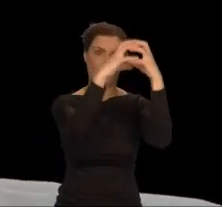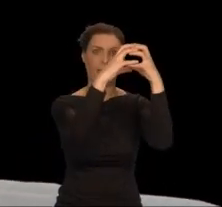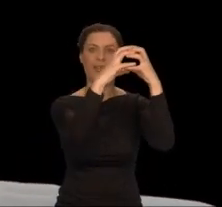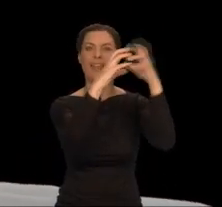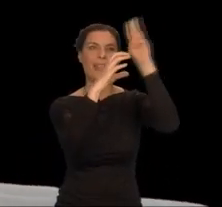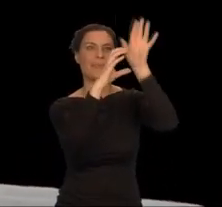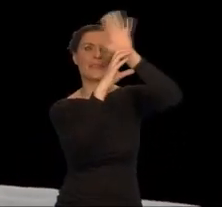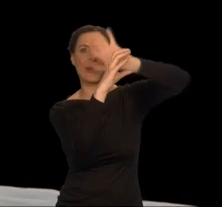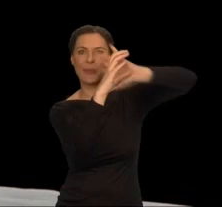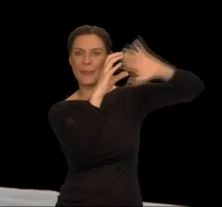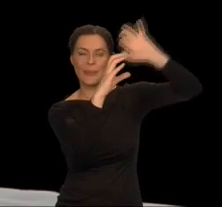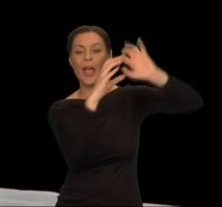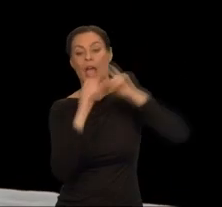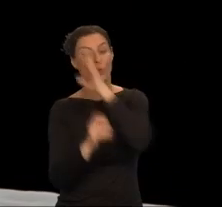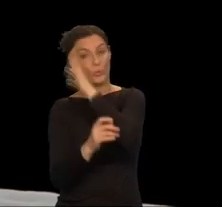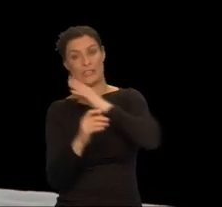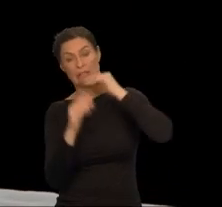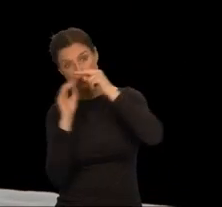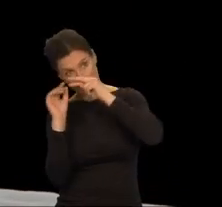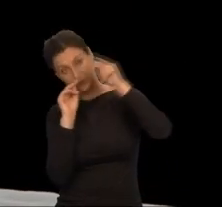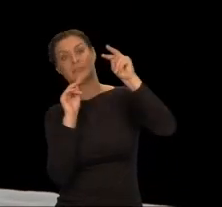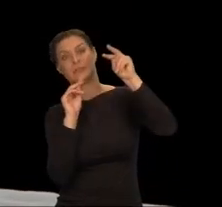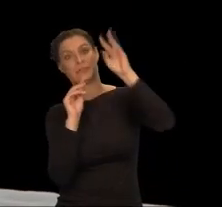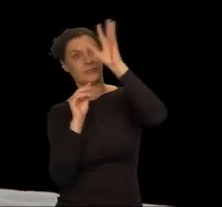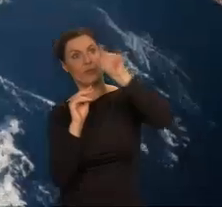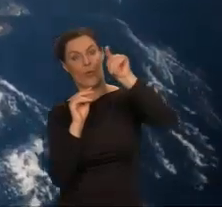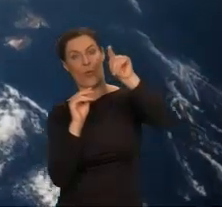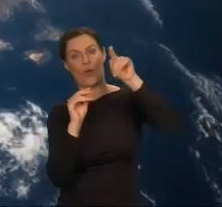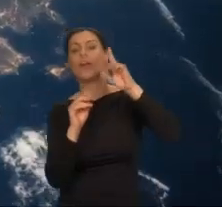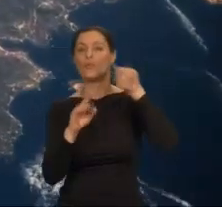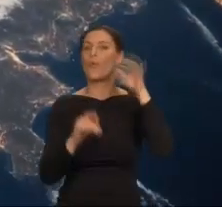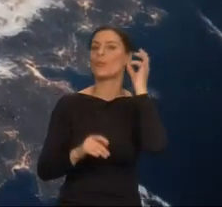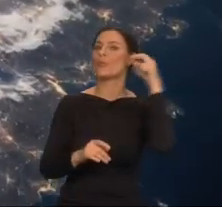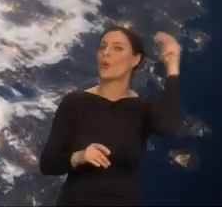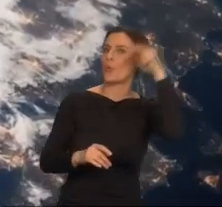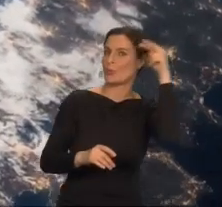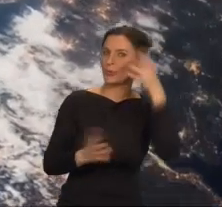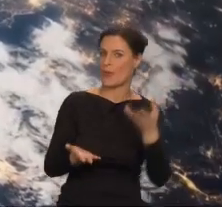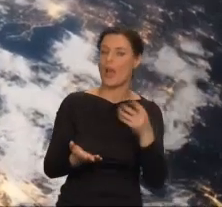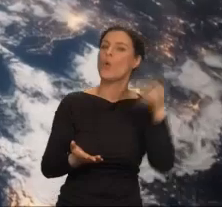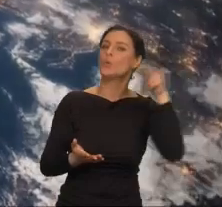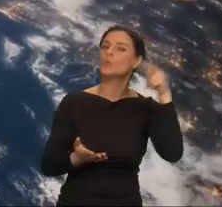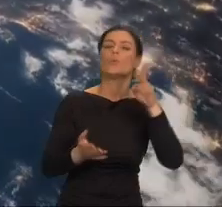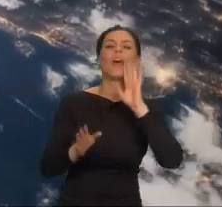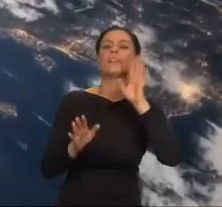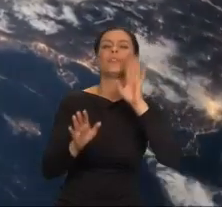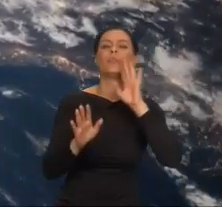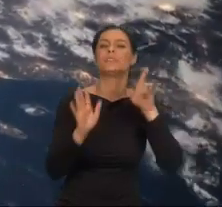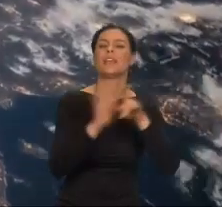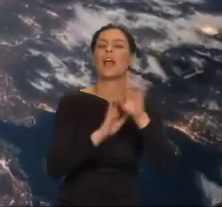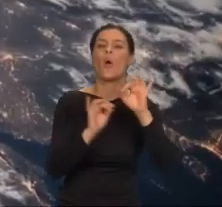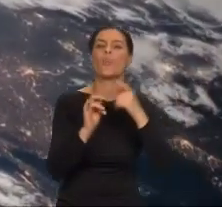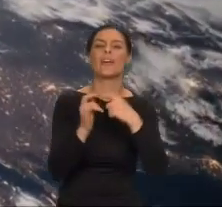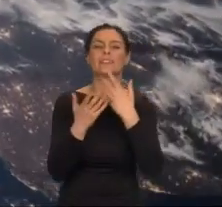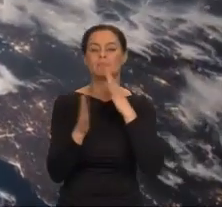planetę wznoszącą się nad Księżycem. Ursula traktowała science fiction jak fotografię